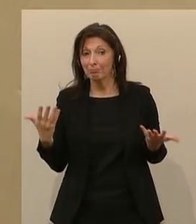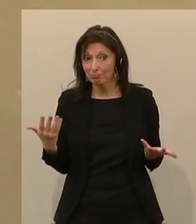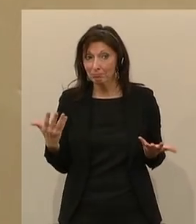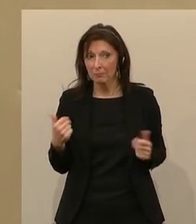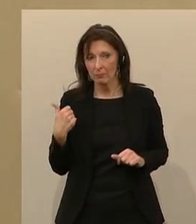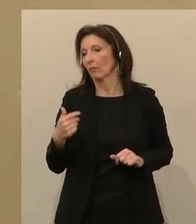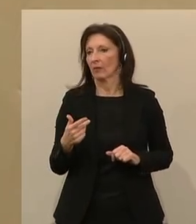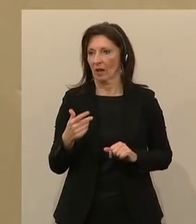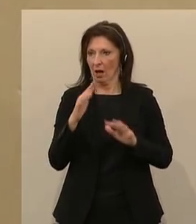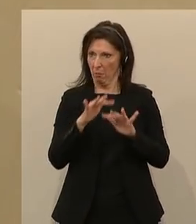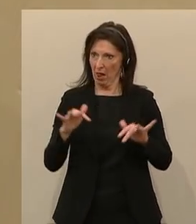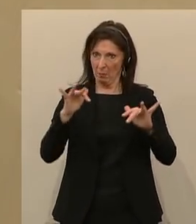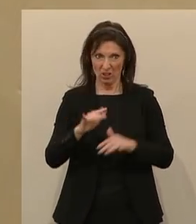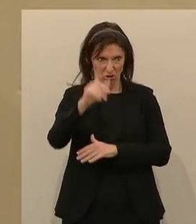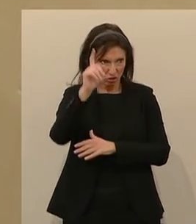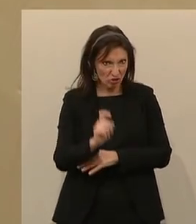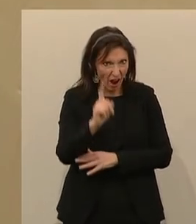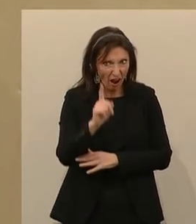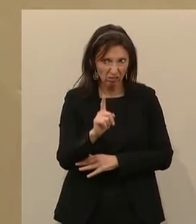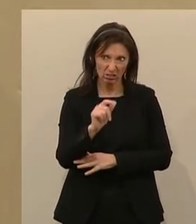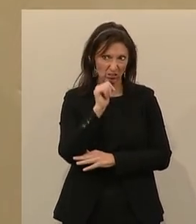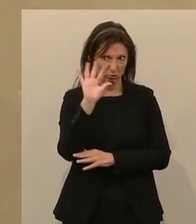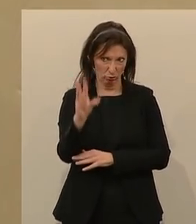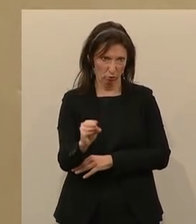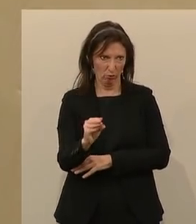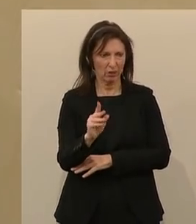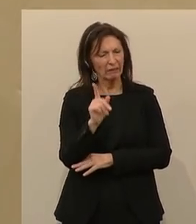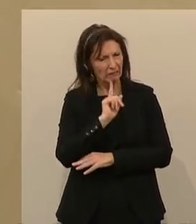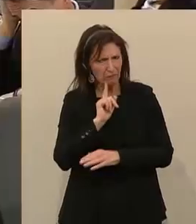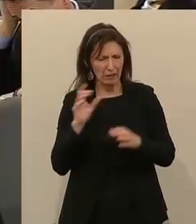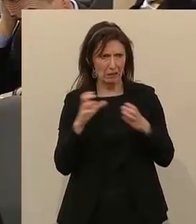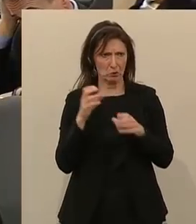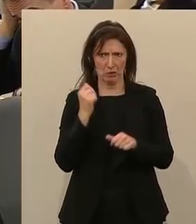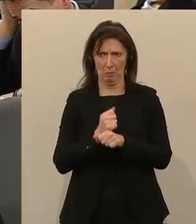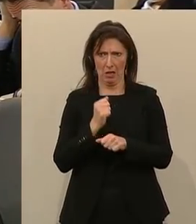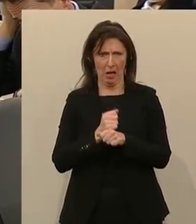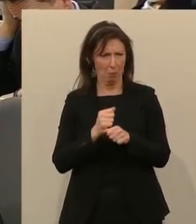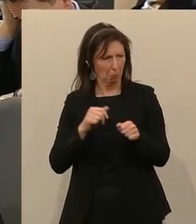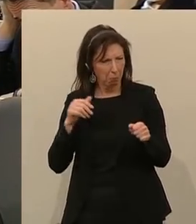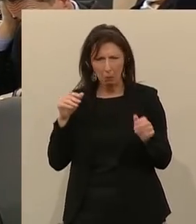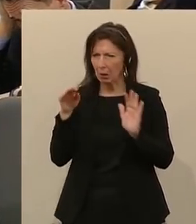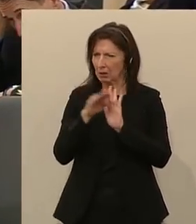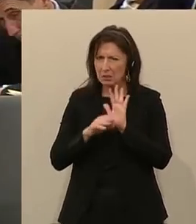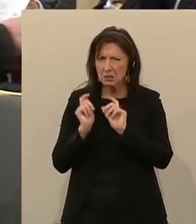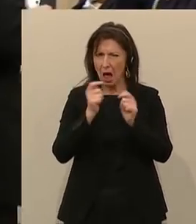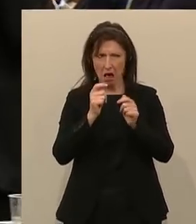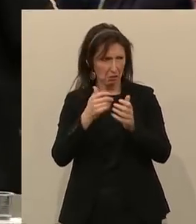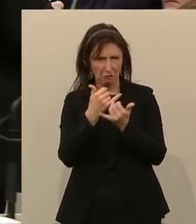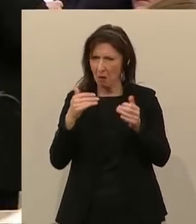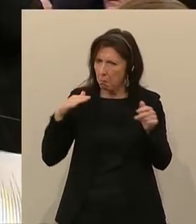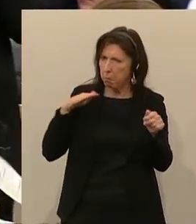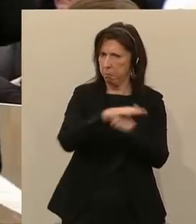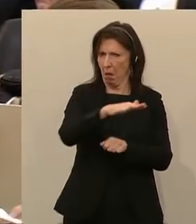Parlament war unerfreulich. Von wenig Kooperation geprägt. Von Überfahren mit Gesetzesanträgen, die